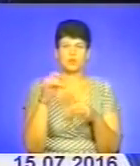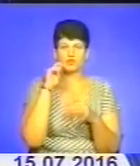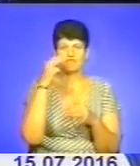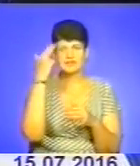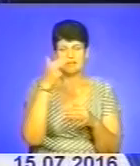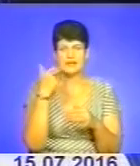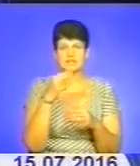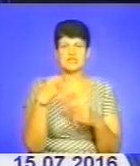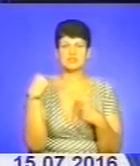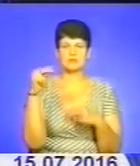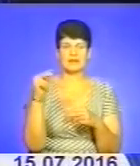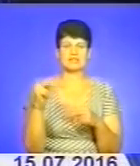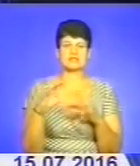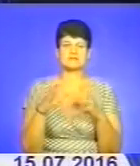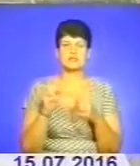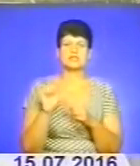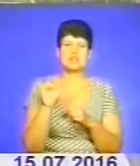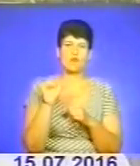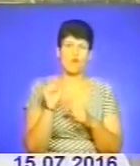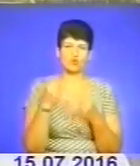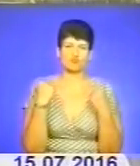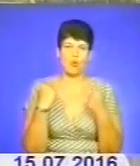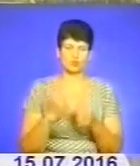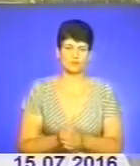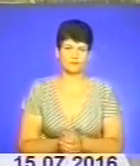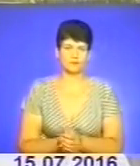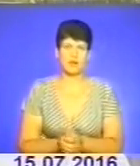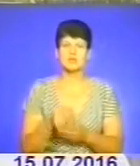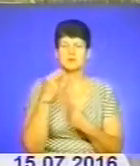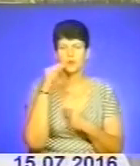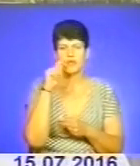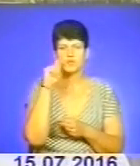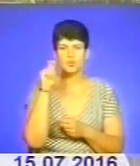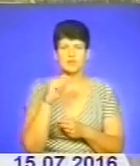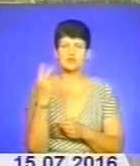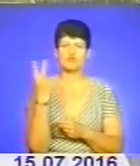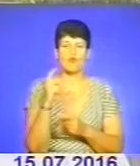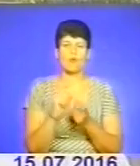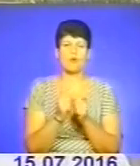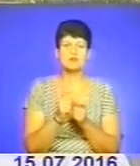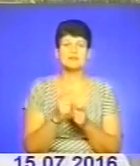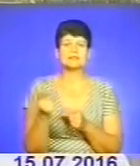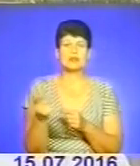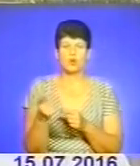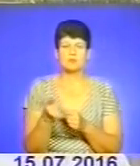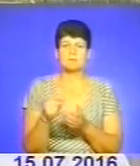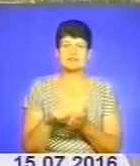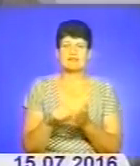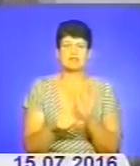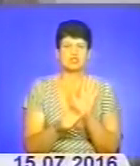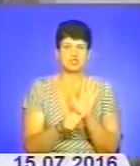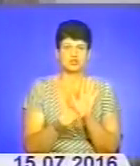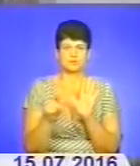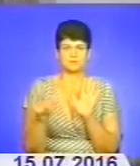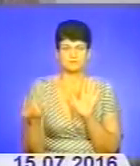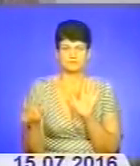чемпіонаті світу з гирівого спорту. На чемпіонаті України з двоборства Тернопільщину представили шість осіб.